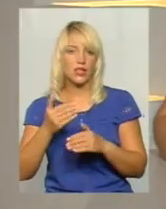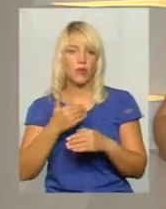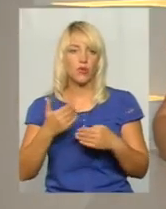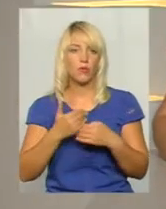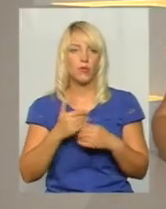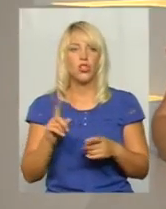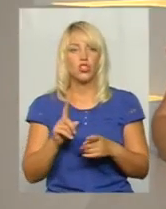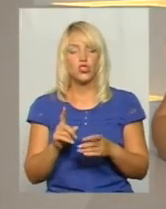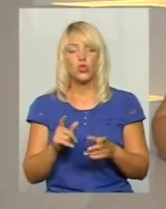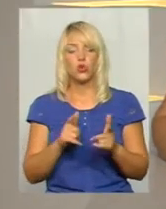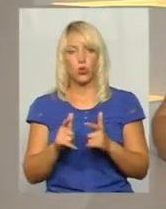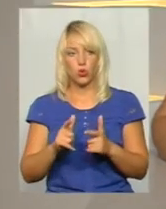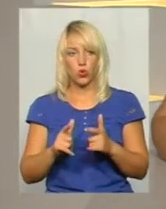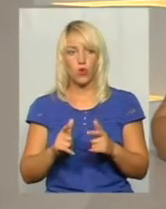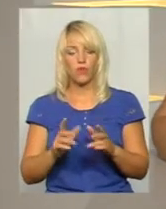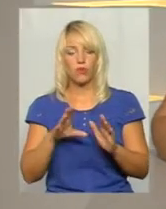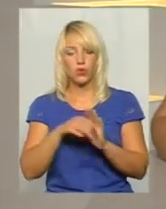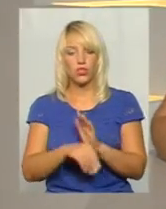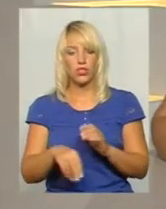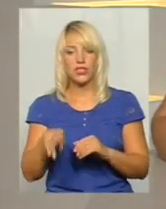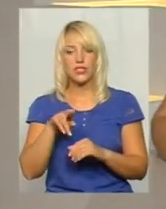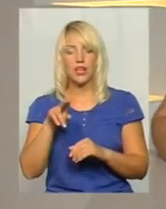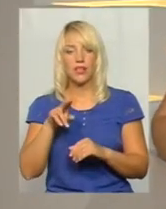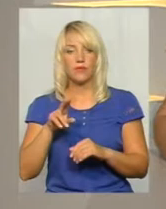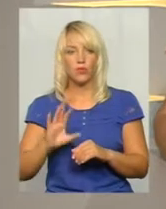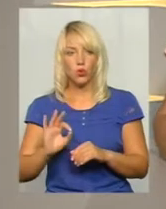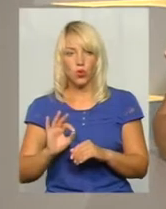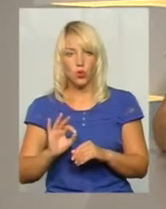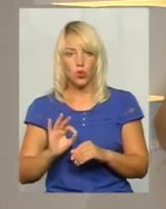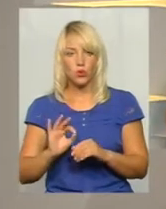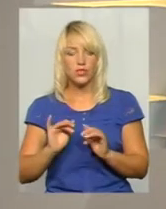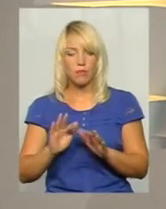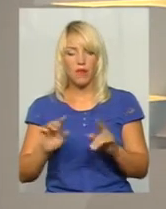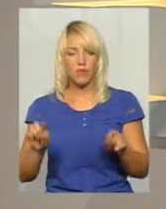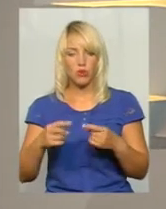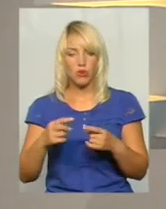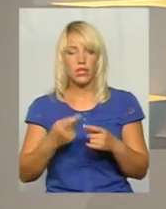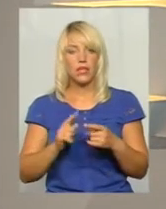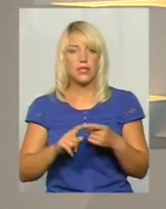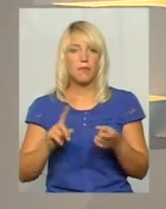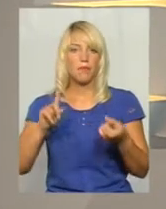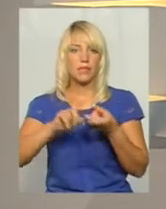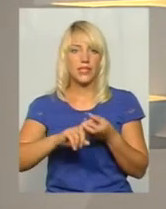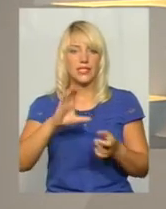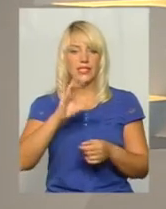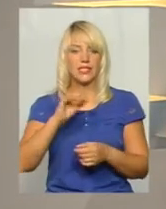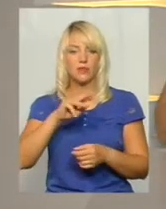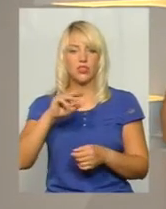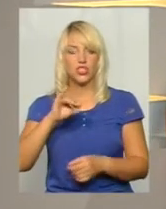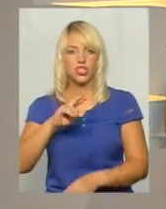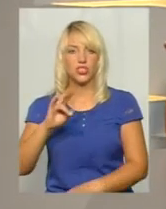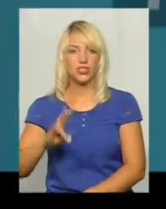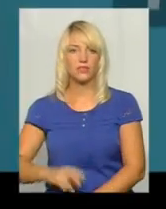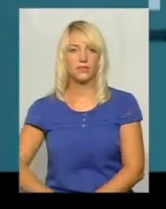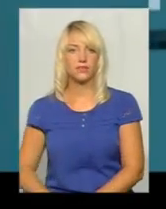до справи відновлення Литовища, раз пораз заявляє міський голова Олександр Семчишин. І наголошував на цьому в нашому проєкті «Звіти наживо», нагадаємо.